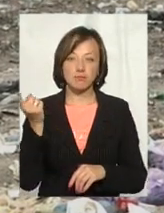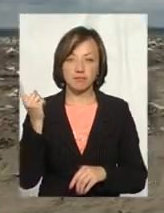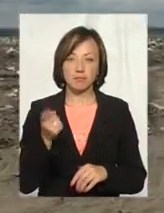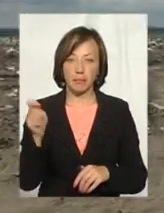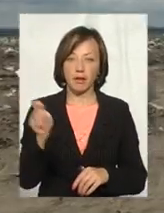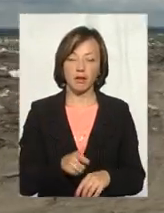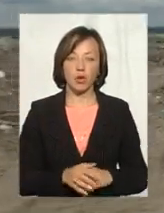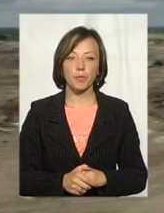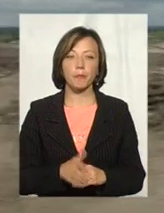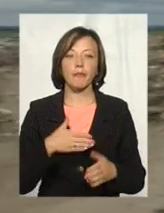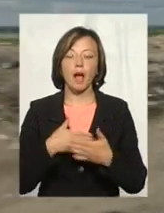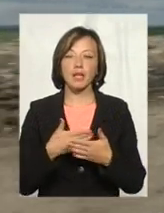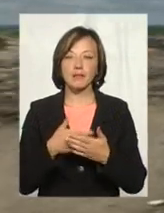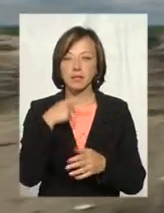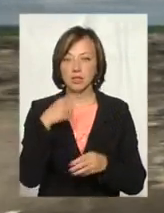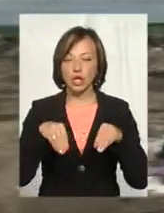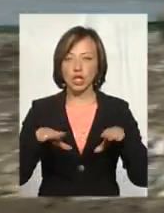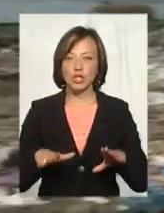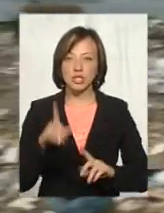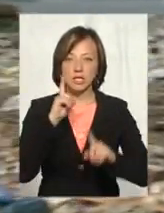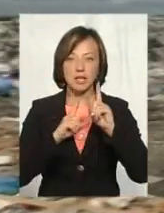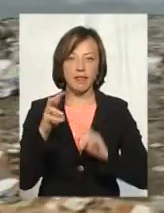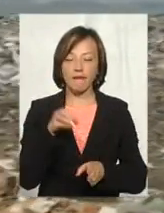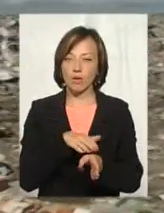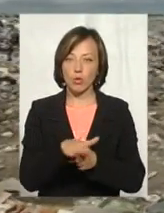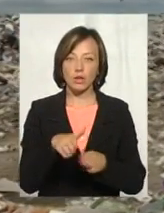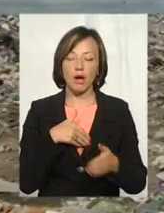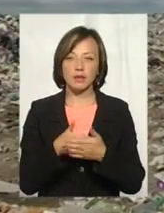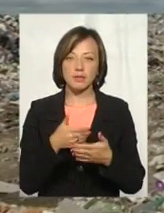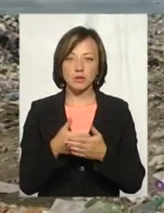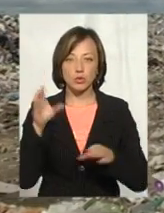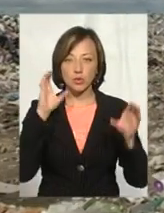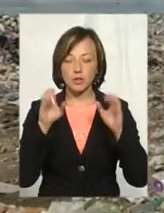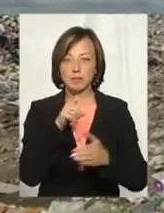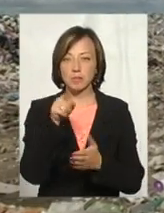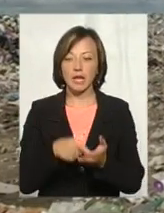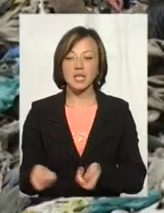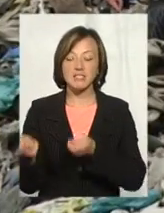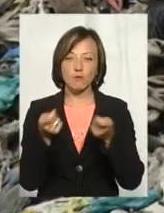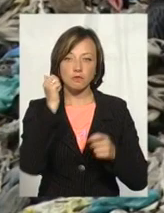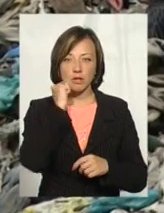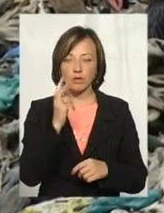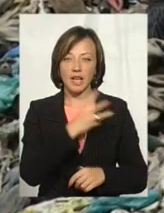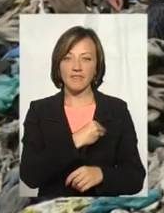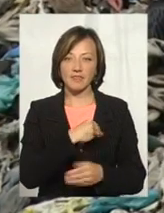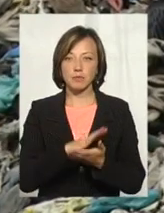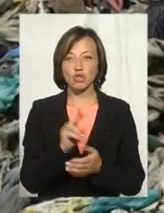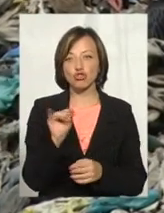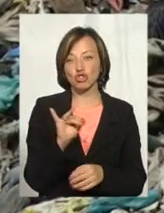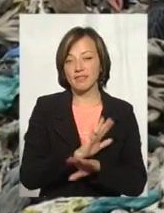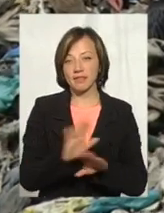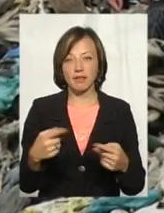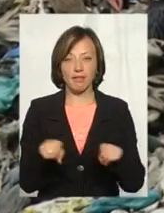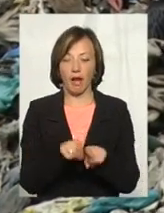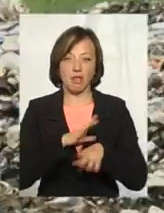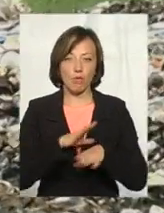приїхало. Активісти твердять, рішення сесії не виконуються, а громадських слухань з питання звозити в Старокостянтині львівське сміття чи ні, так